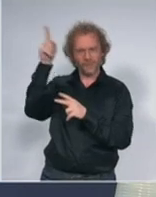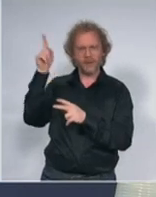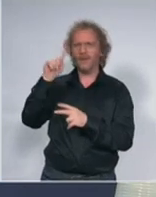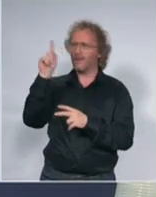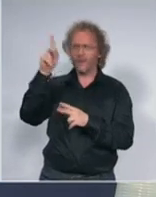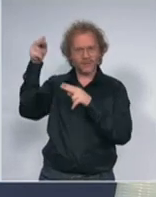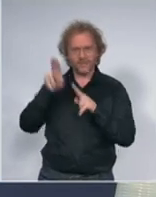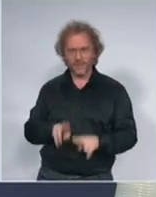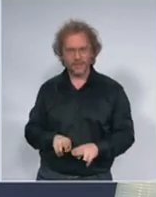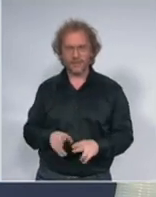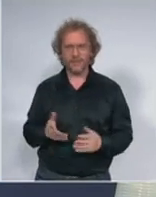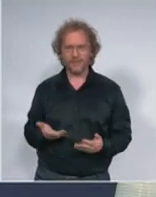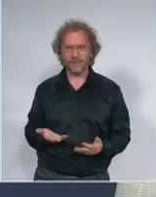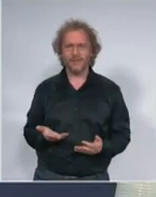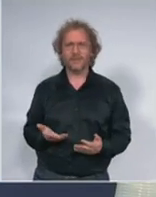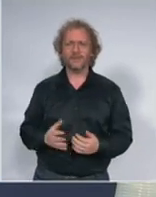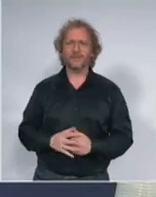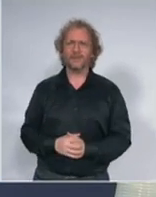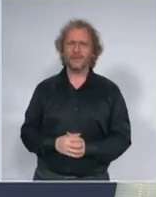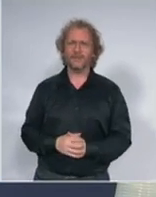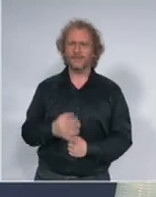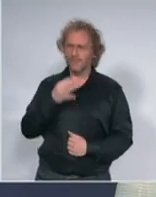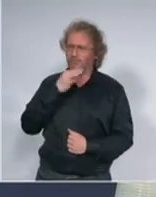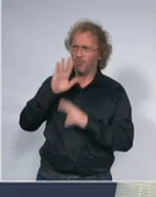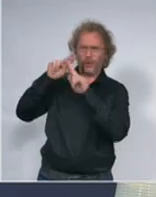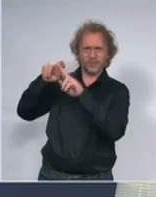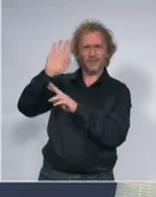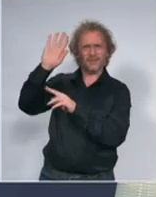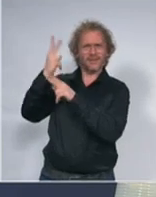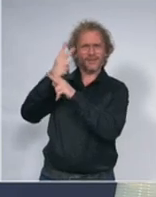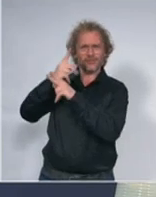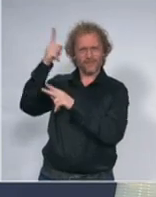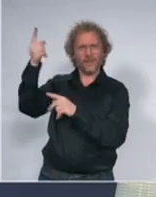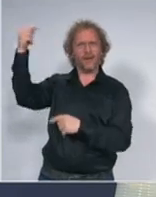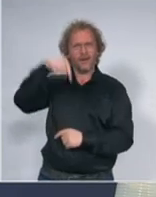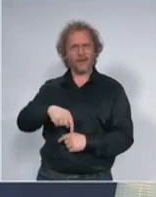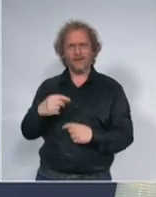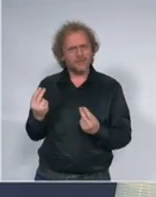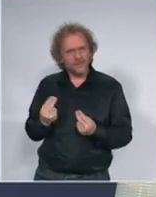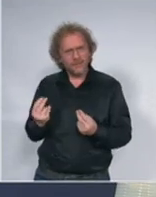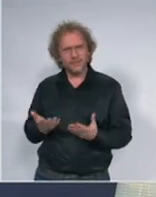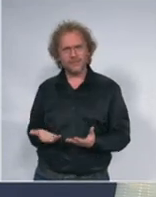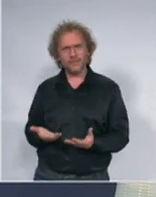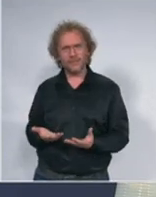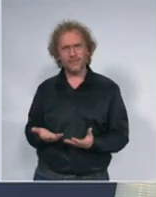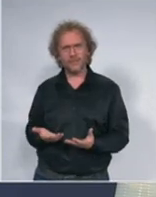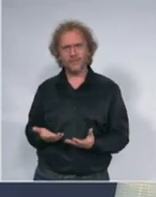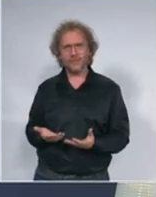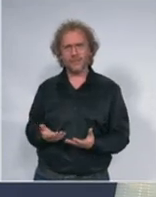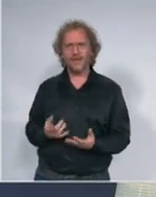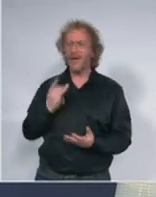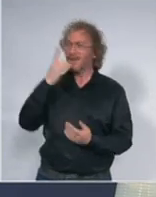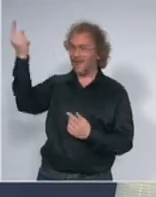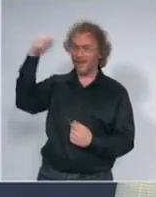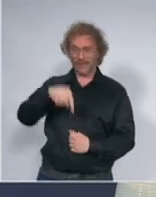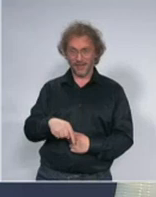da se ne vraćaju u Republiku Srbiju zato što je zaista teško iskontrolisati njihovo okretanje,